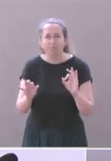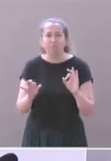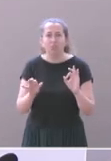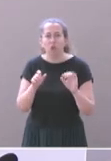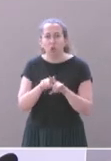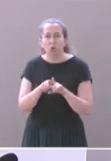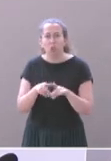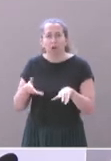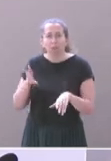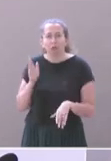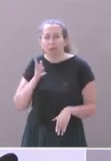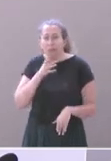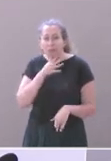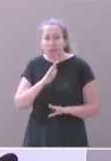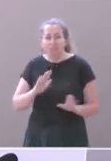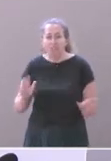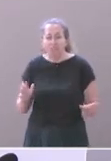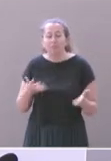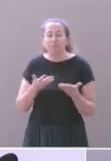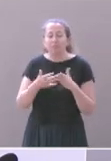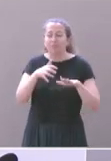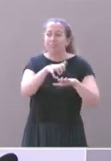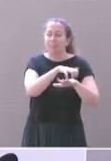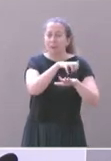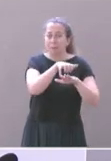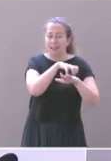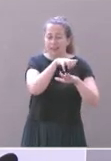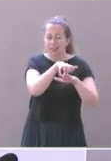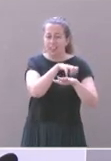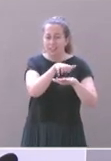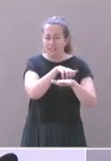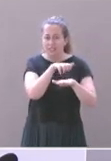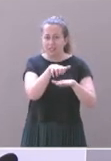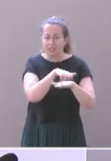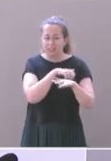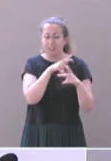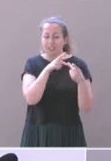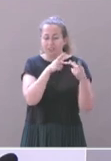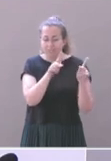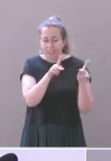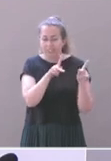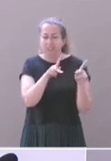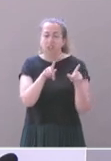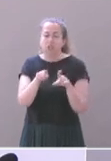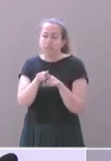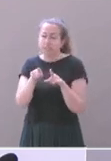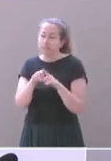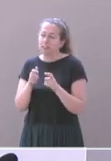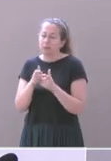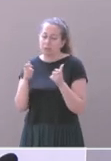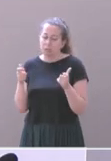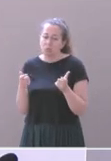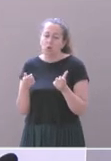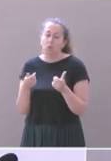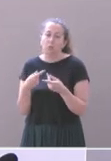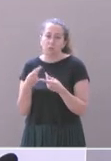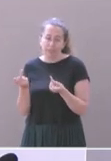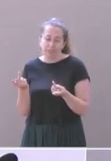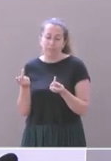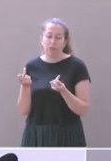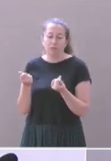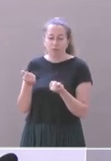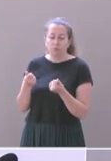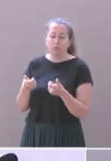convention opérationnelle entre la commune de Grabelle, l'établissement public foncier Occitanie et Montpellier